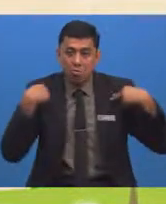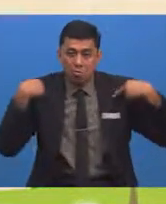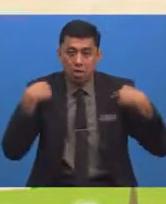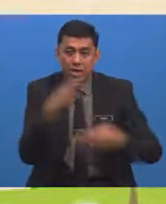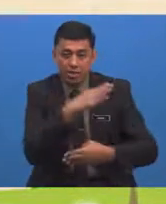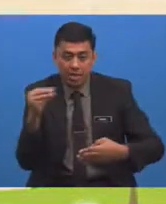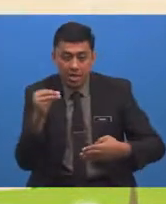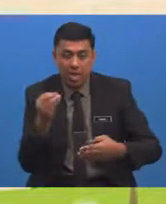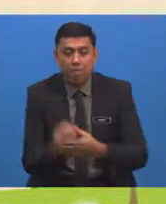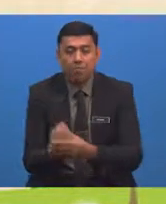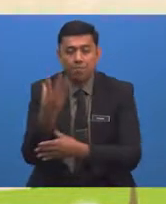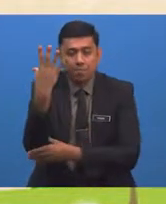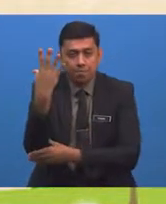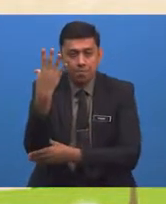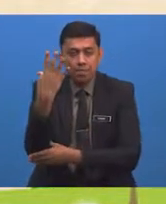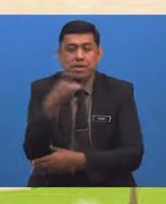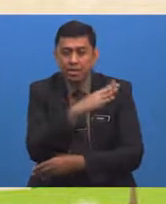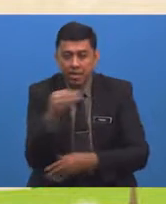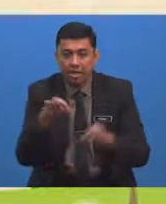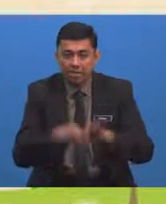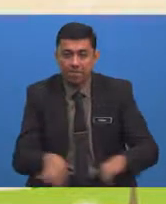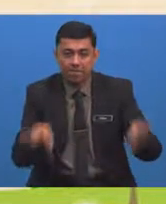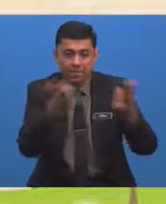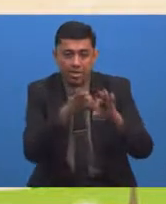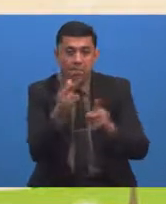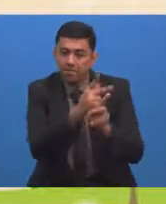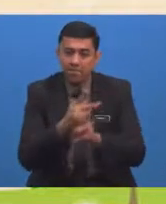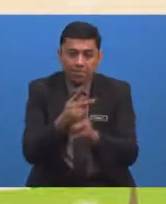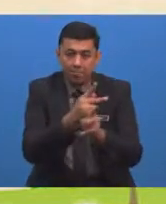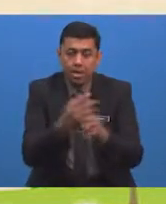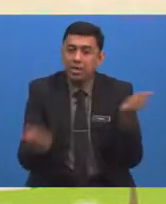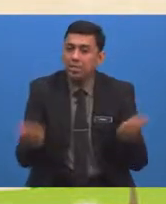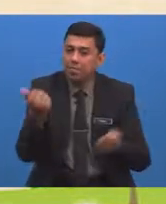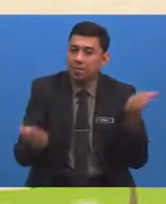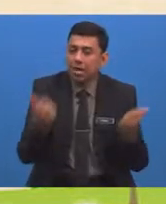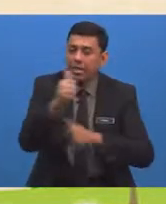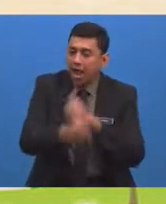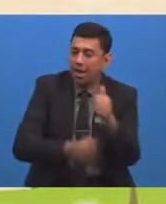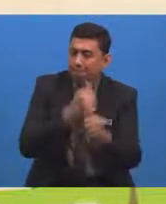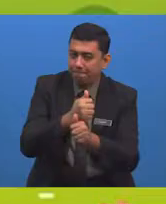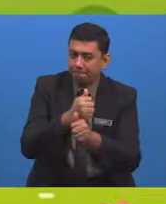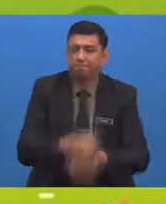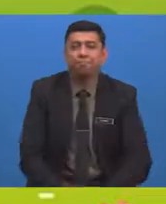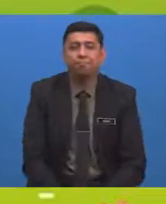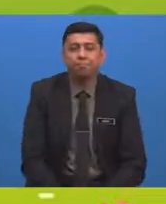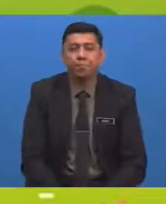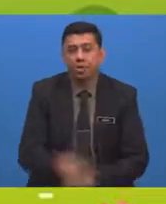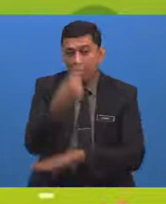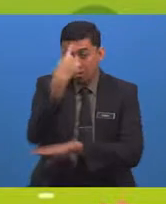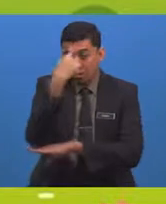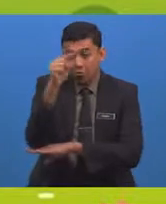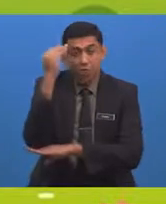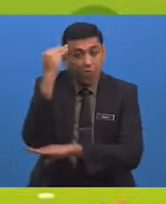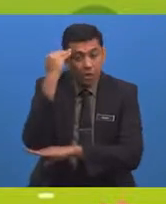Dan kepentingan menjaga keseimbangan alam Untuk